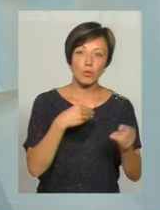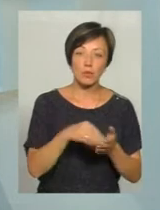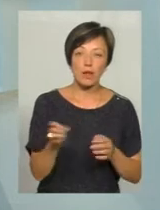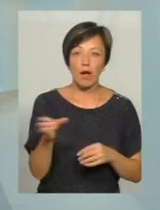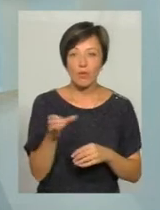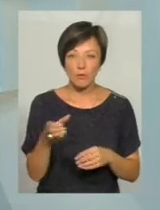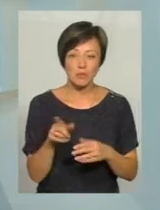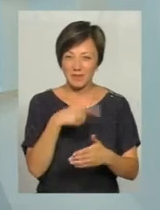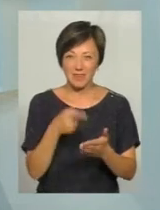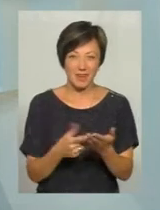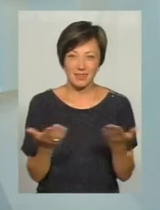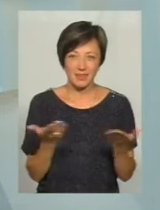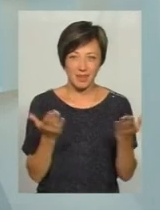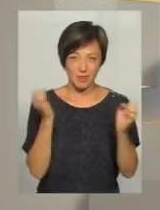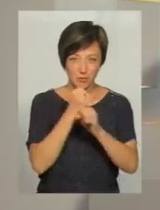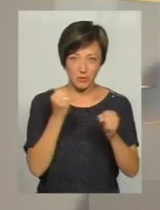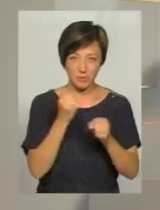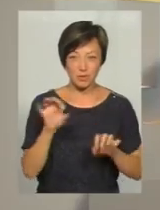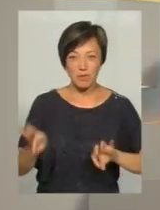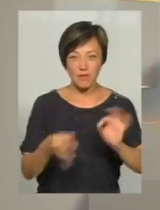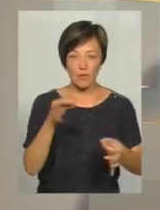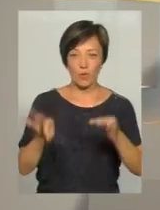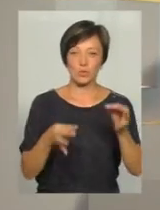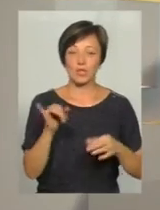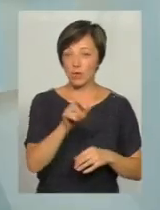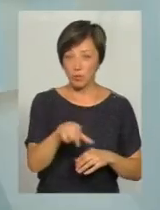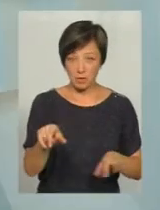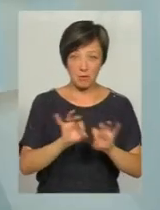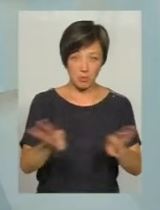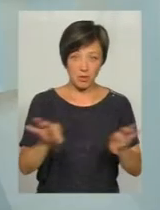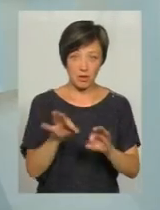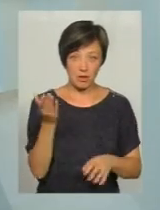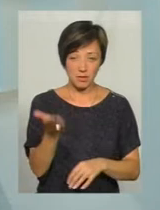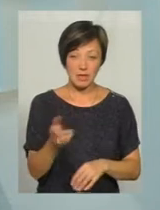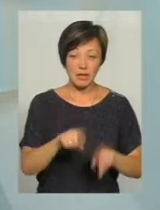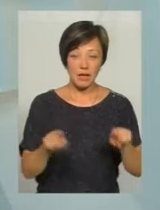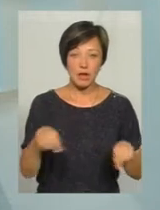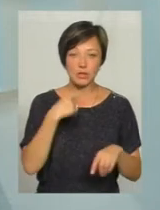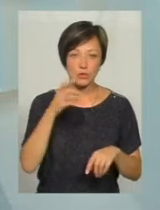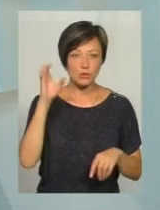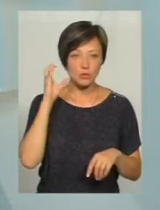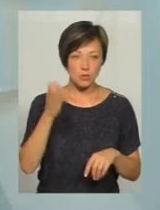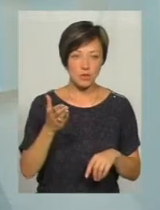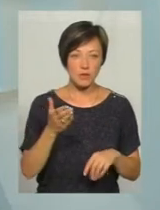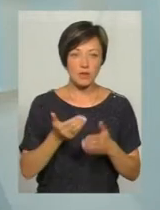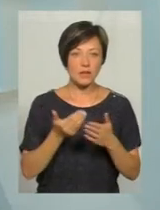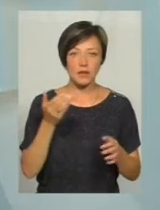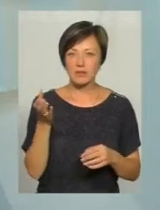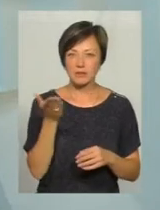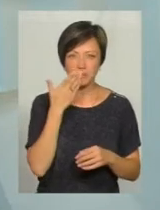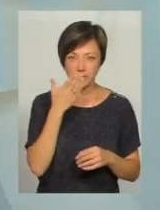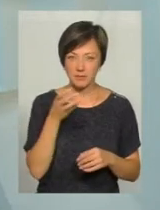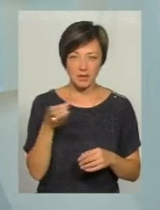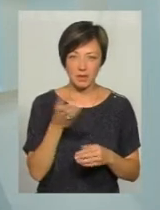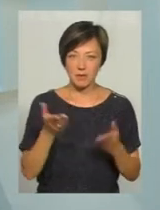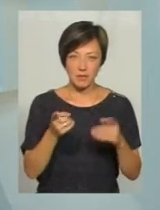алкоголь. Ну, тобто, якісь такі питання. Провокуючі. Провокуючі. І громадяни пояснювали. Причому деякі з них казали, слухай, від тебе так алкоголем тхне,